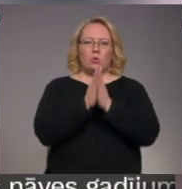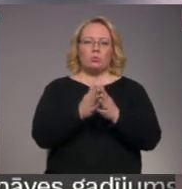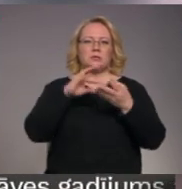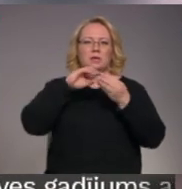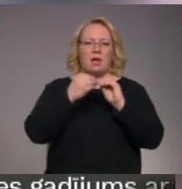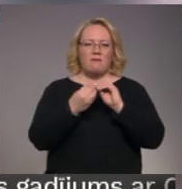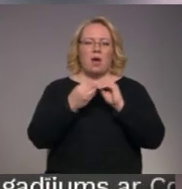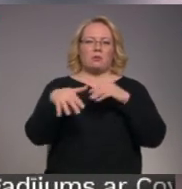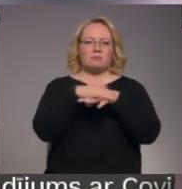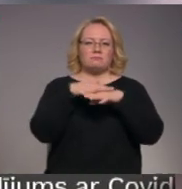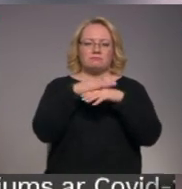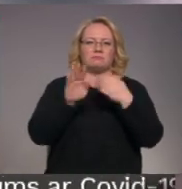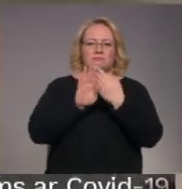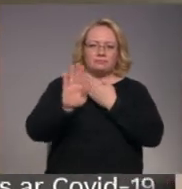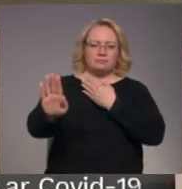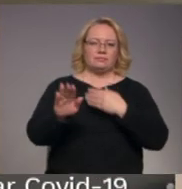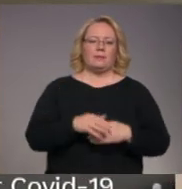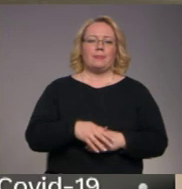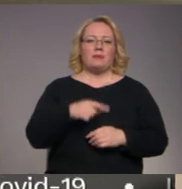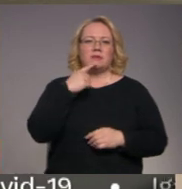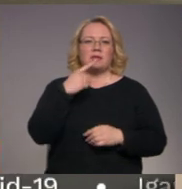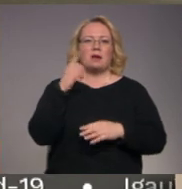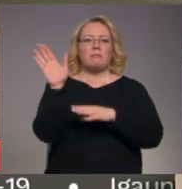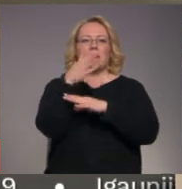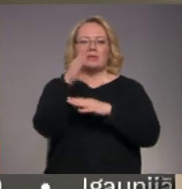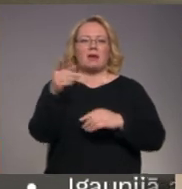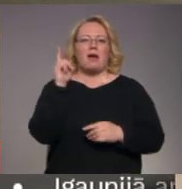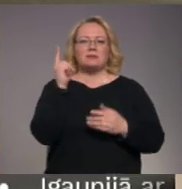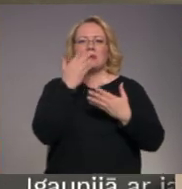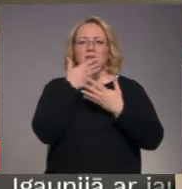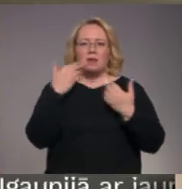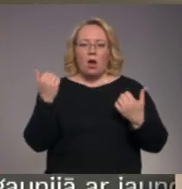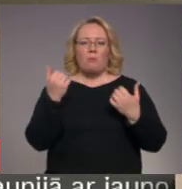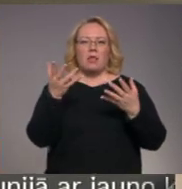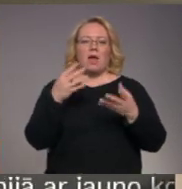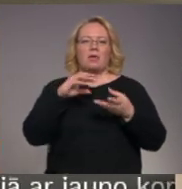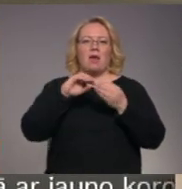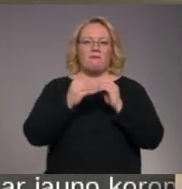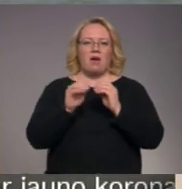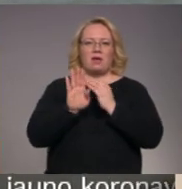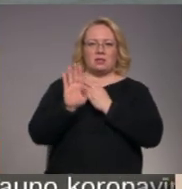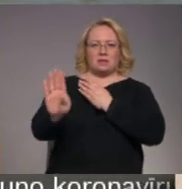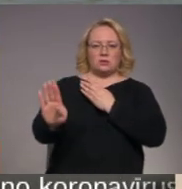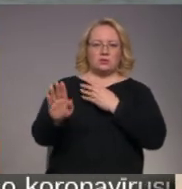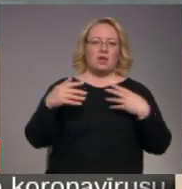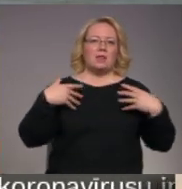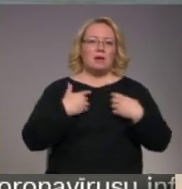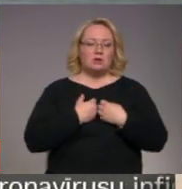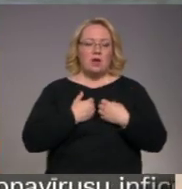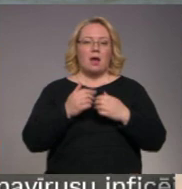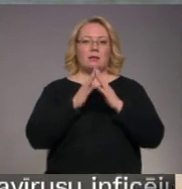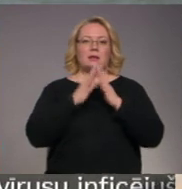distancēšanos. Doties dabā nav aizliegs, bet ir jāņem vērā sociālā distancēšanās. Diemžēl